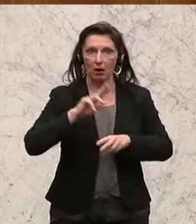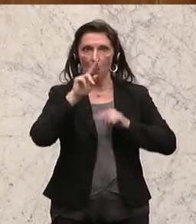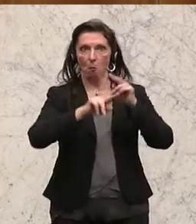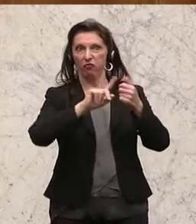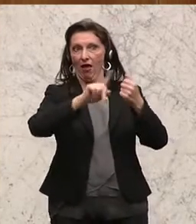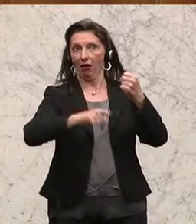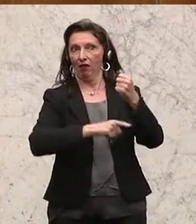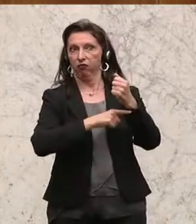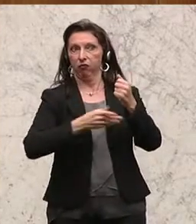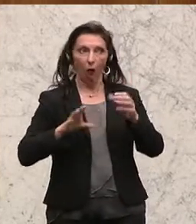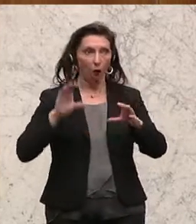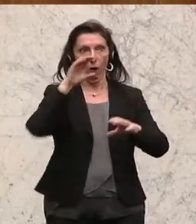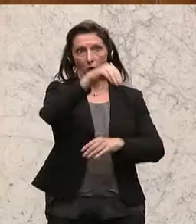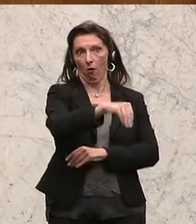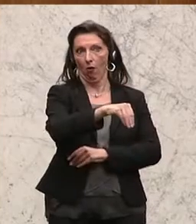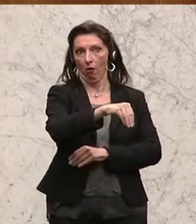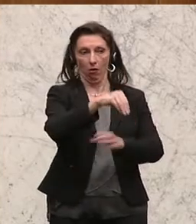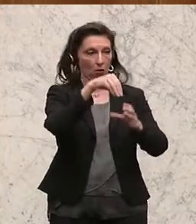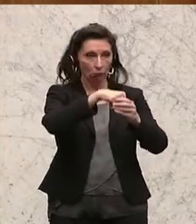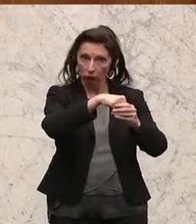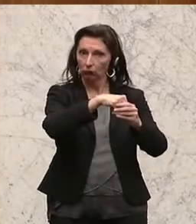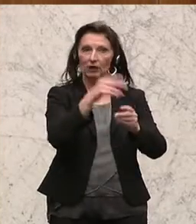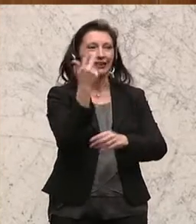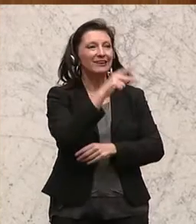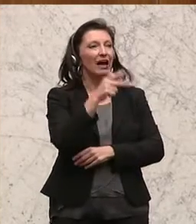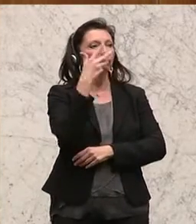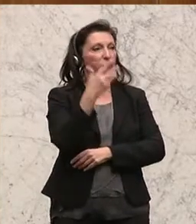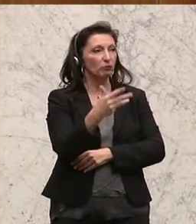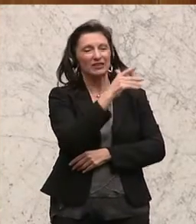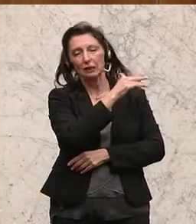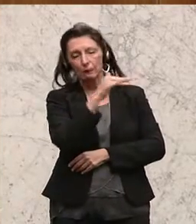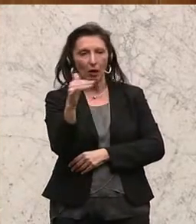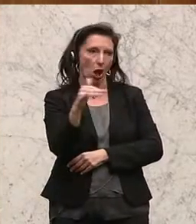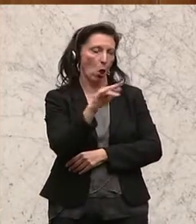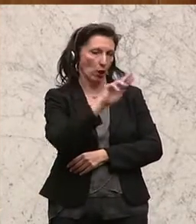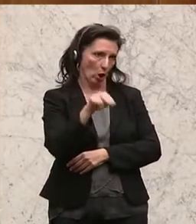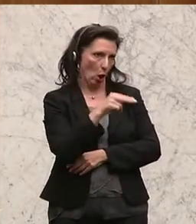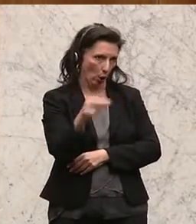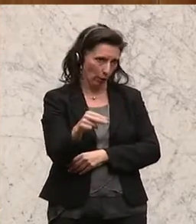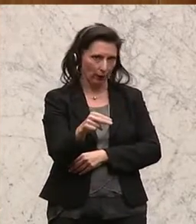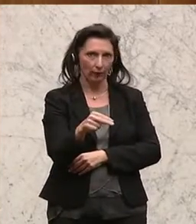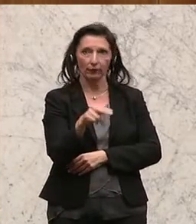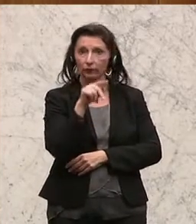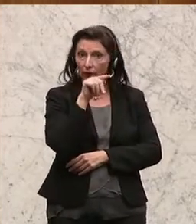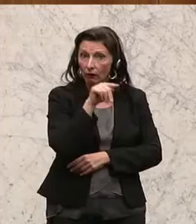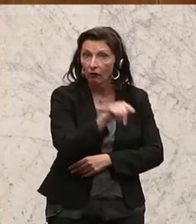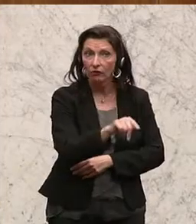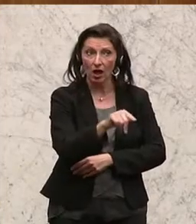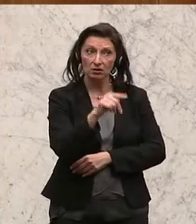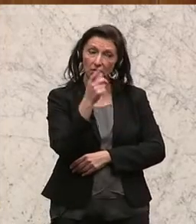nämlich einen Pflegefonds, der mit 350 Millionen Euro dotiert worden ist und der dazu